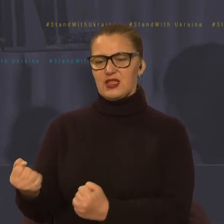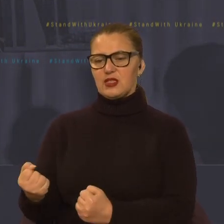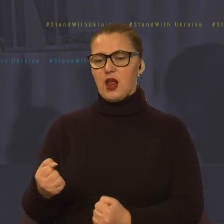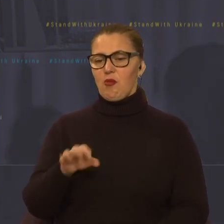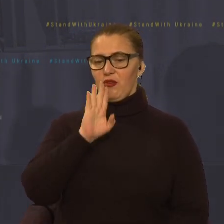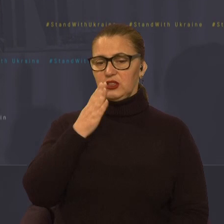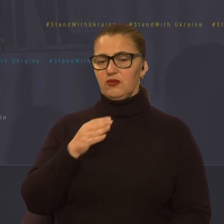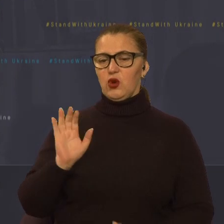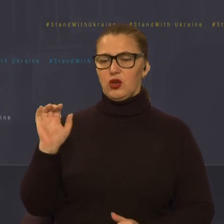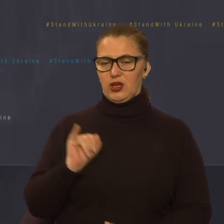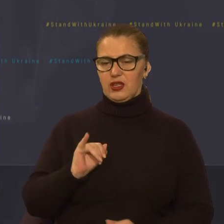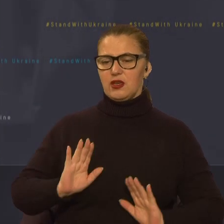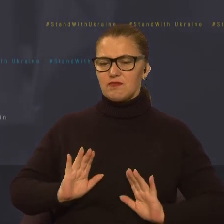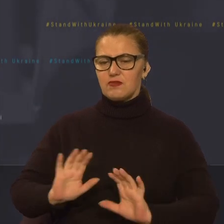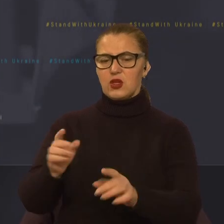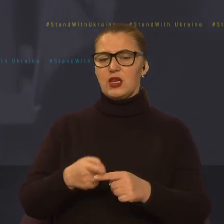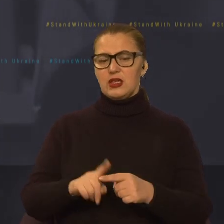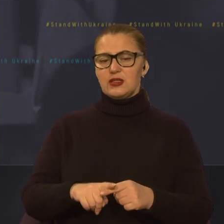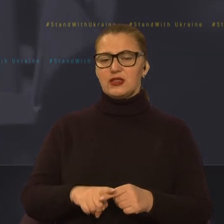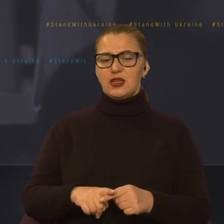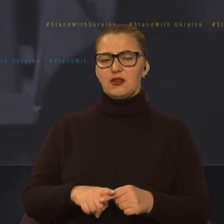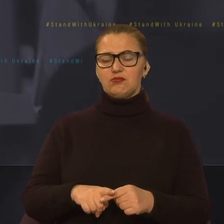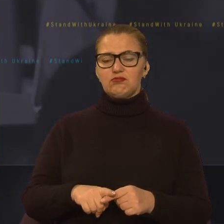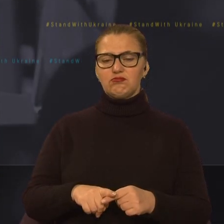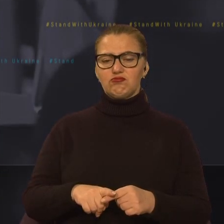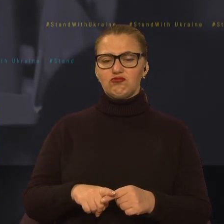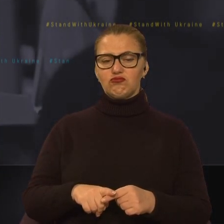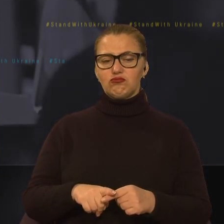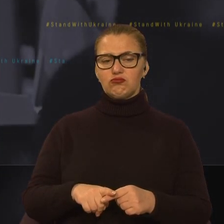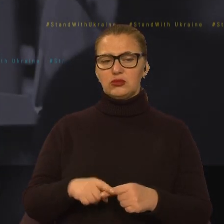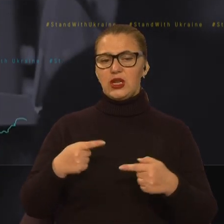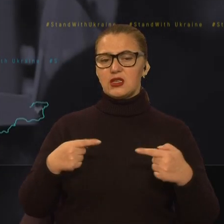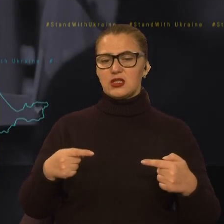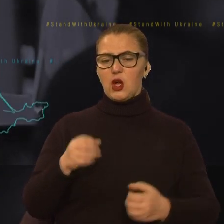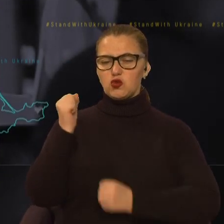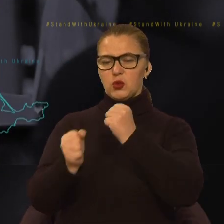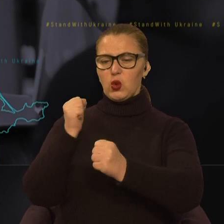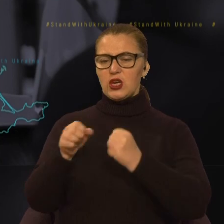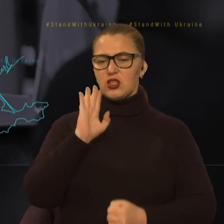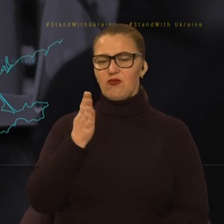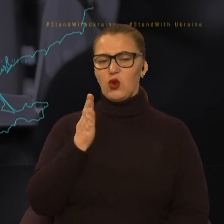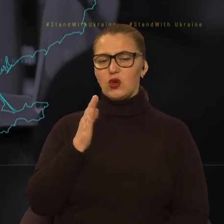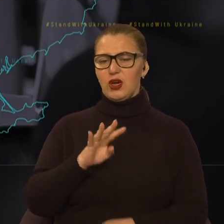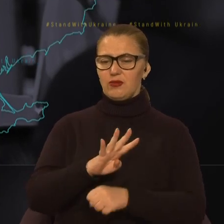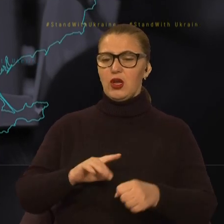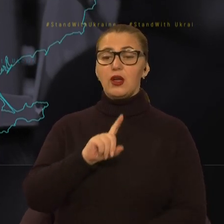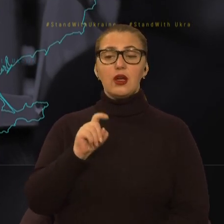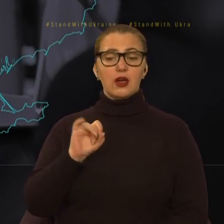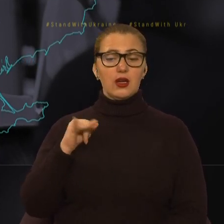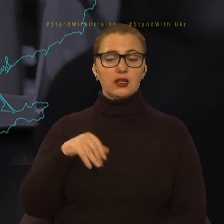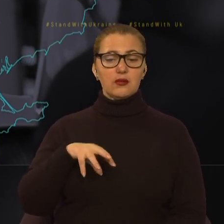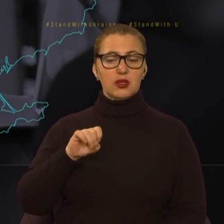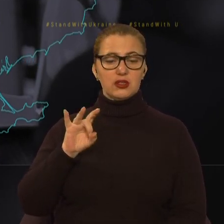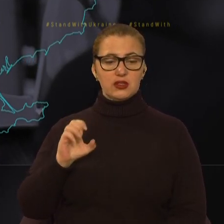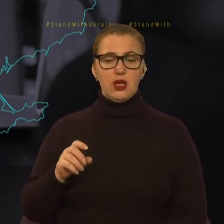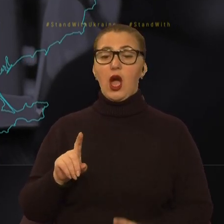засоби ураження тилів противника, такі як системи залпового вогню «Хаймерс». Але чого